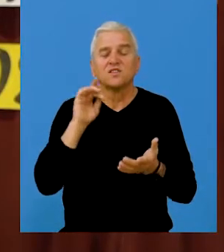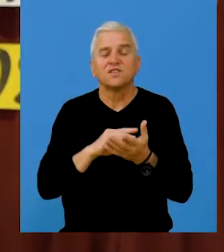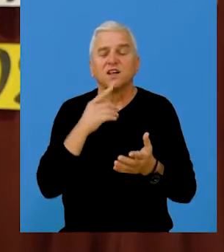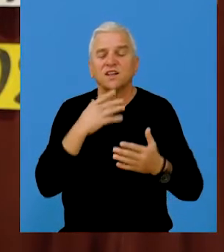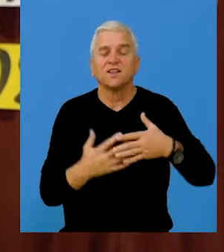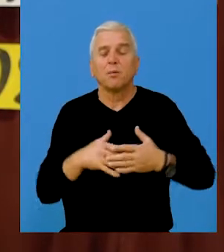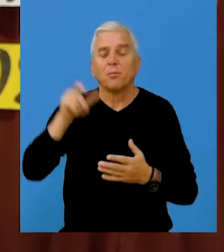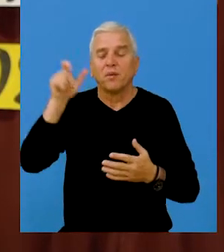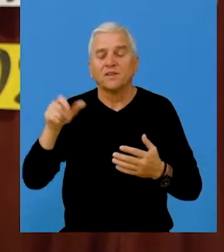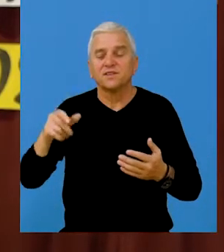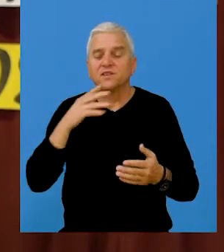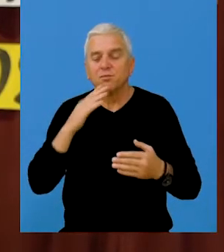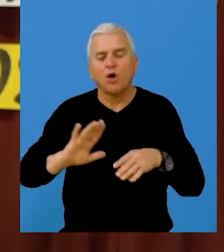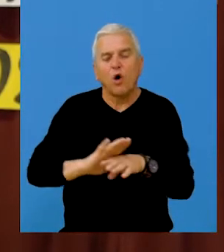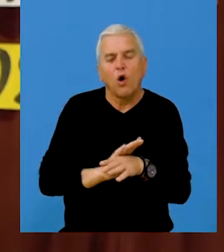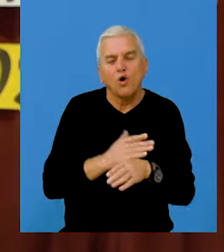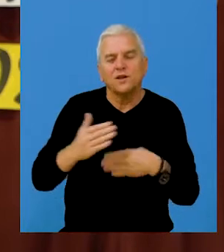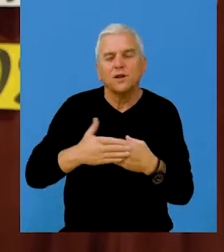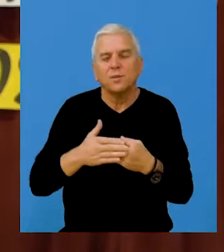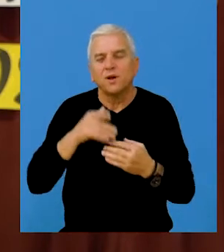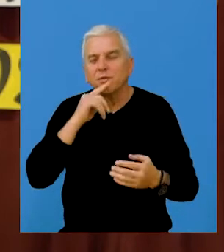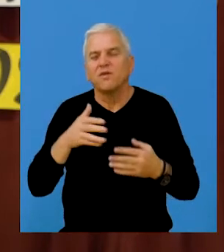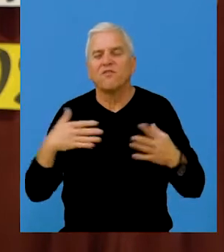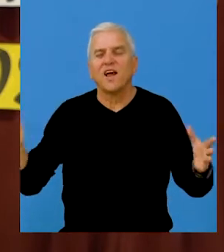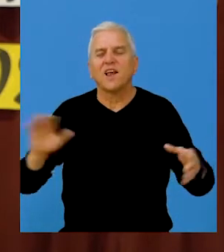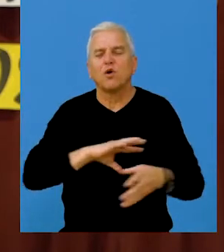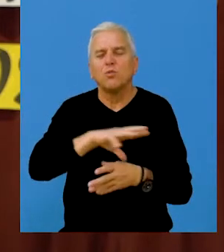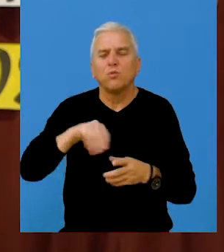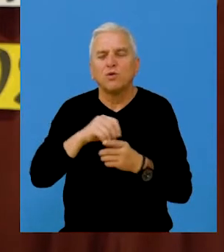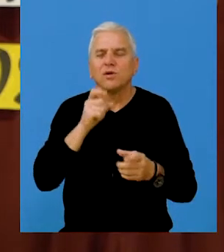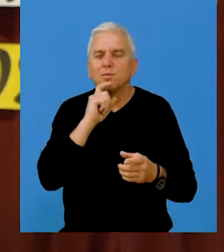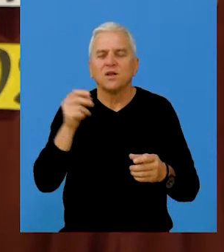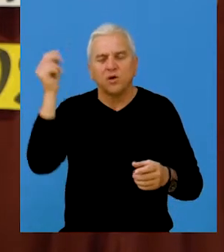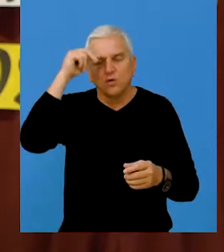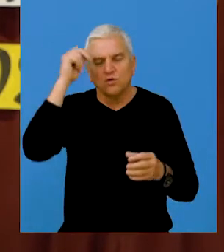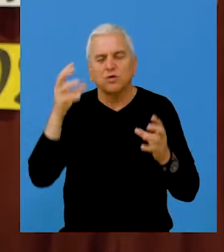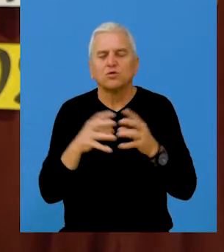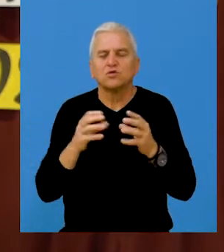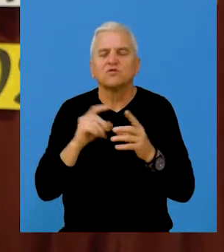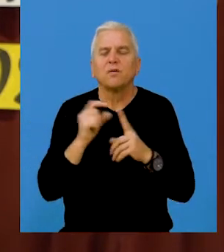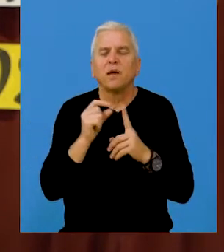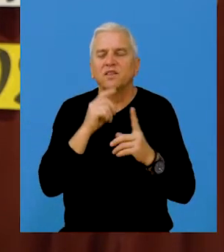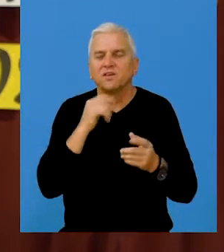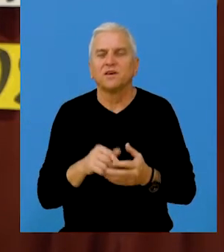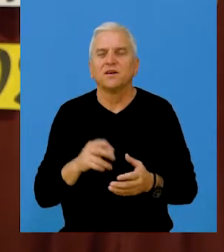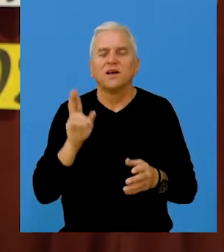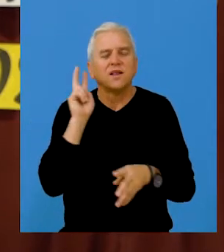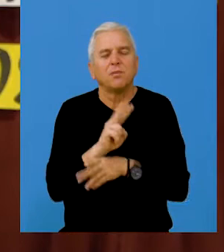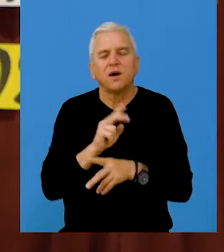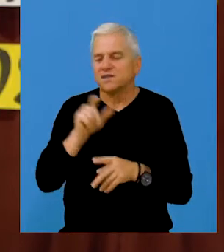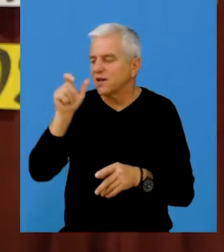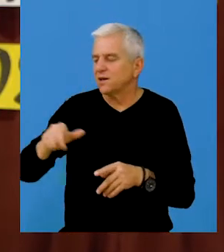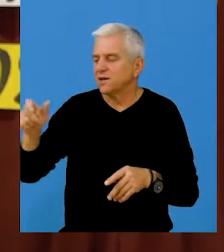Naš cilj je da plesači osjete da pripadaju negde, da pripadaju u velikoj porodici mađarskog kulturnog društva PETEFI,